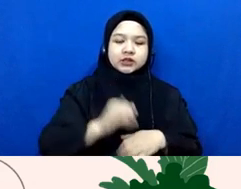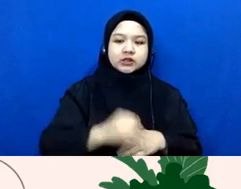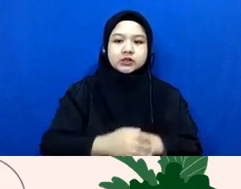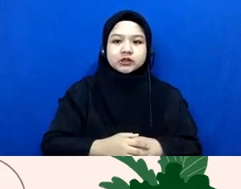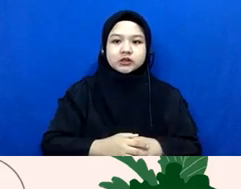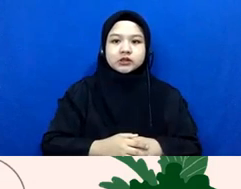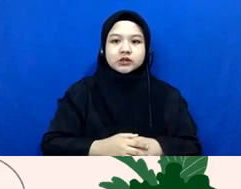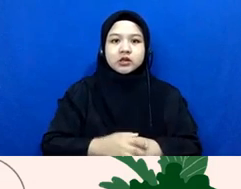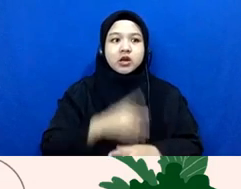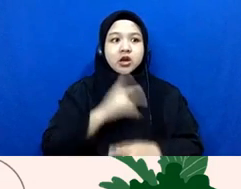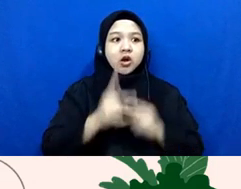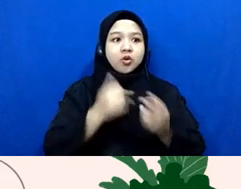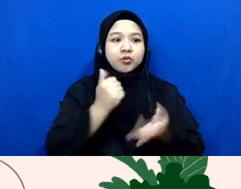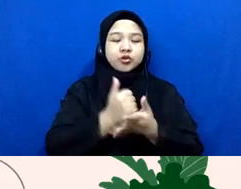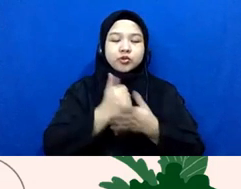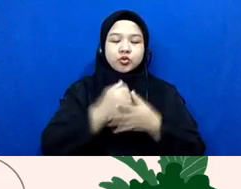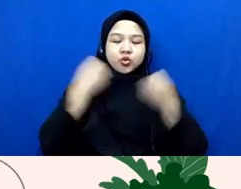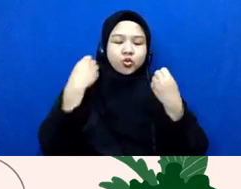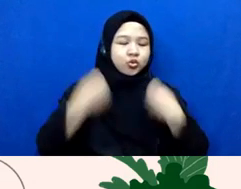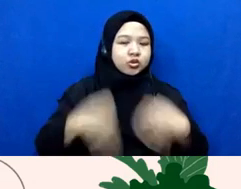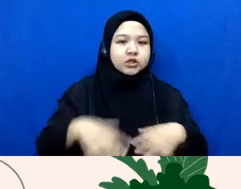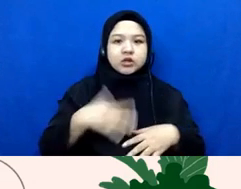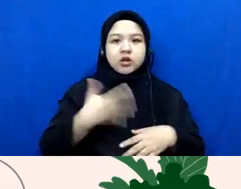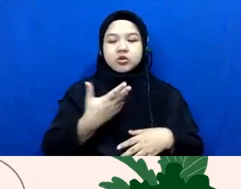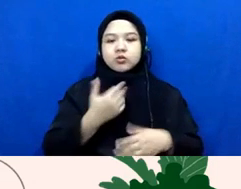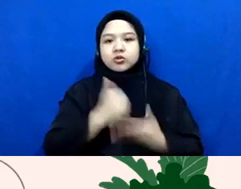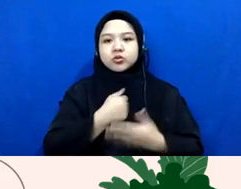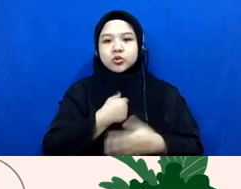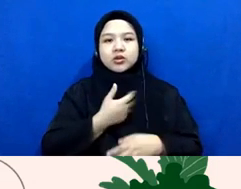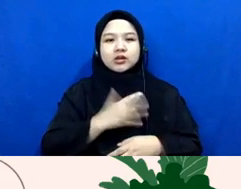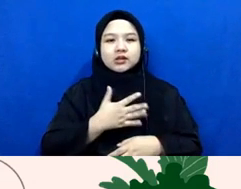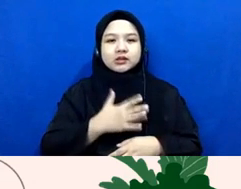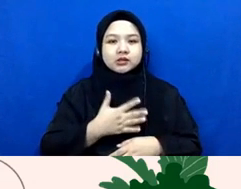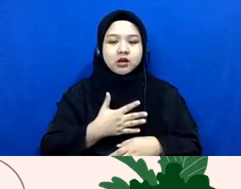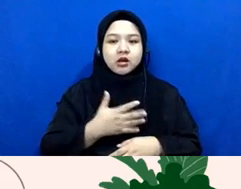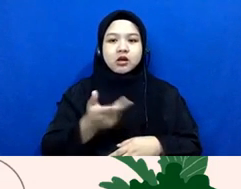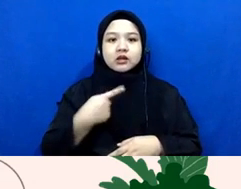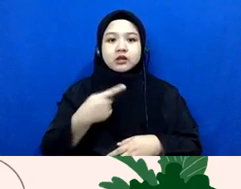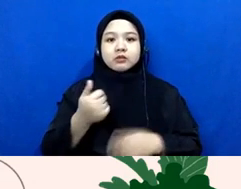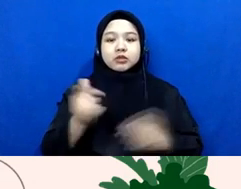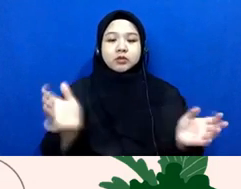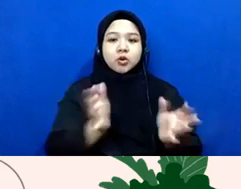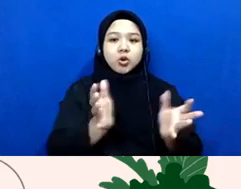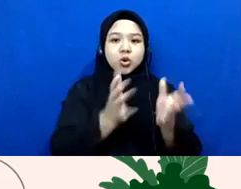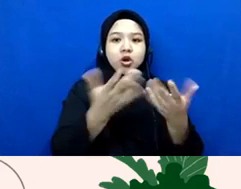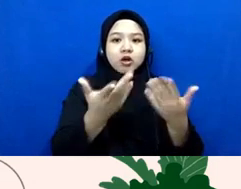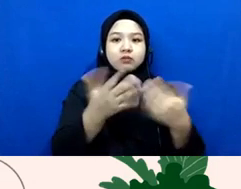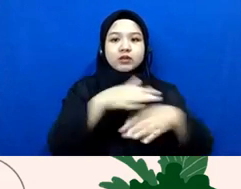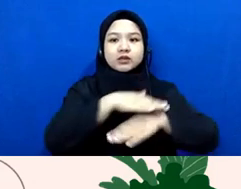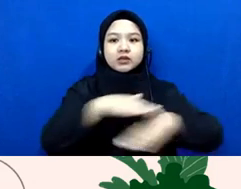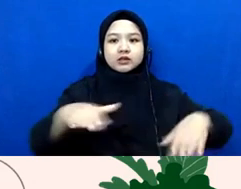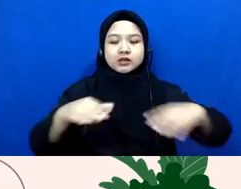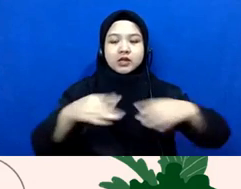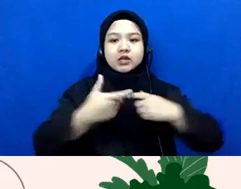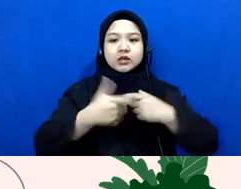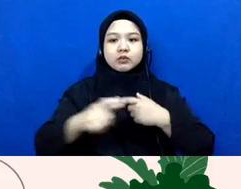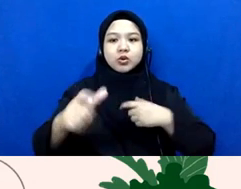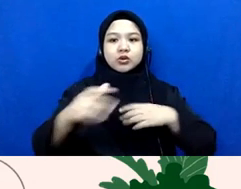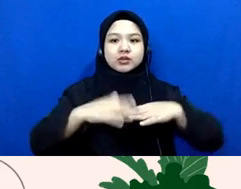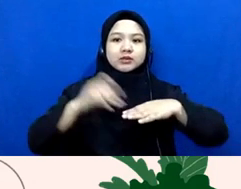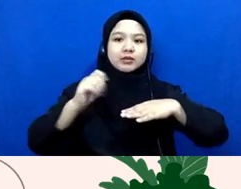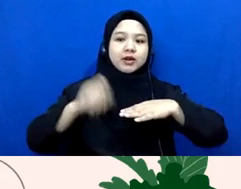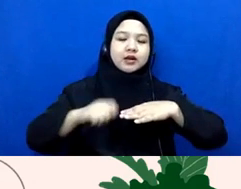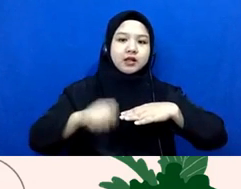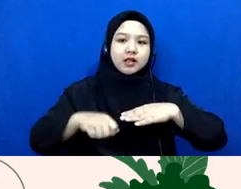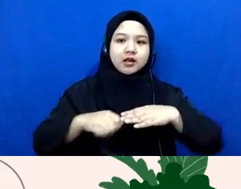merugikan dan sangat meresahkan bisa aja kita dorong untuk diselesaikan melalui proses peradilan